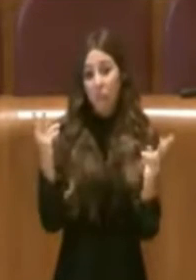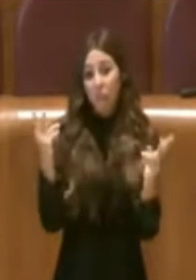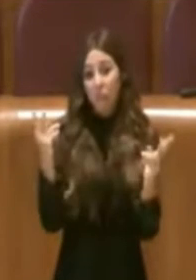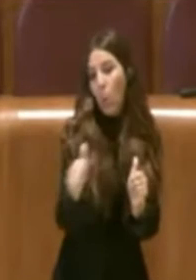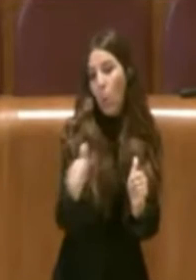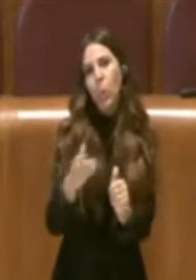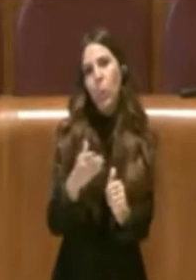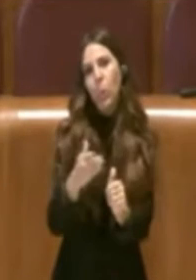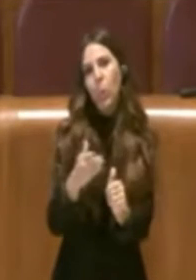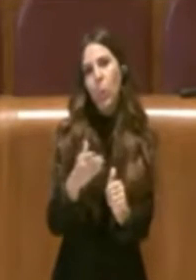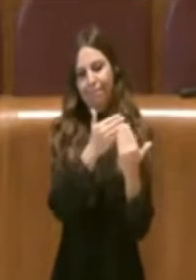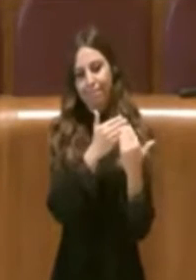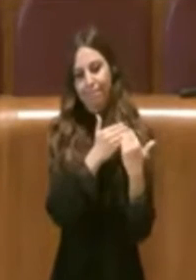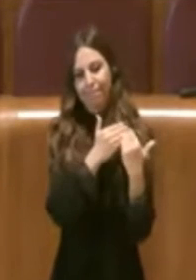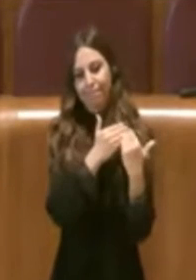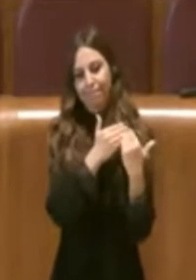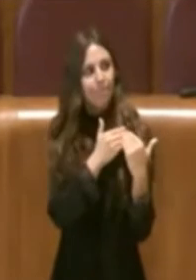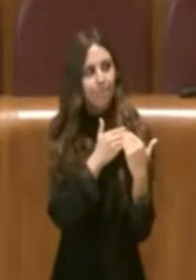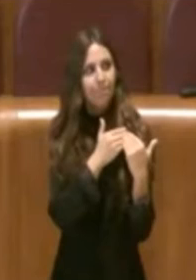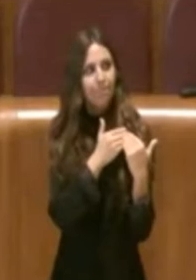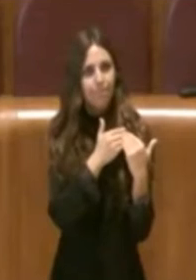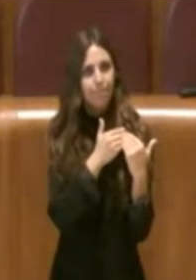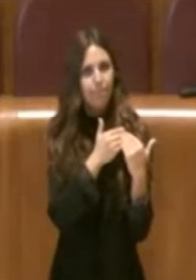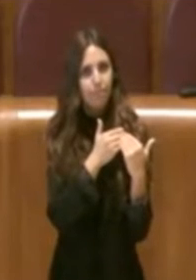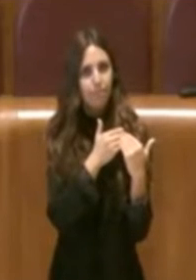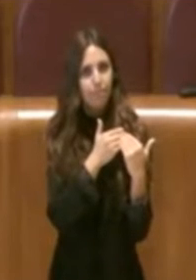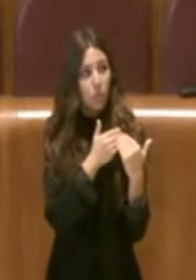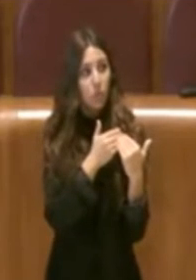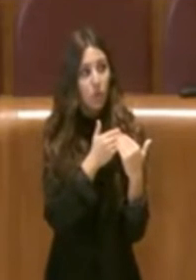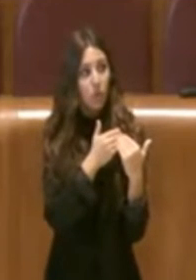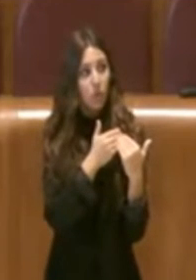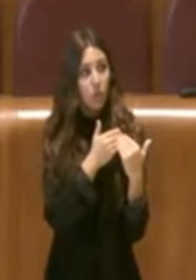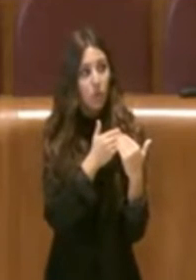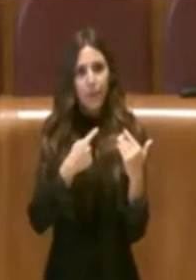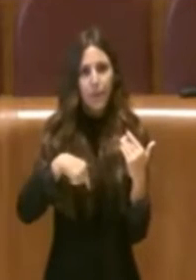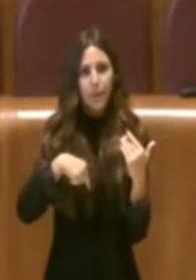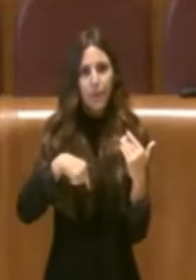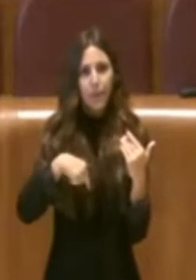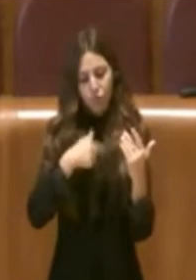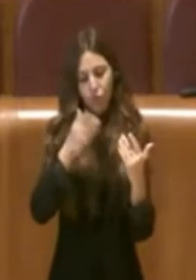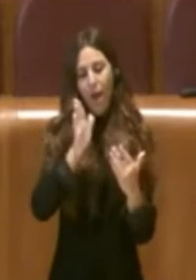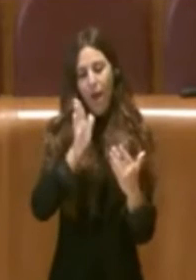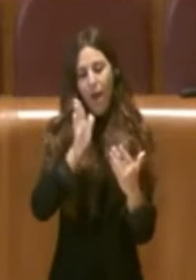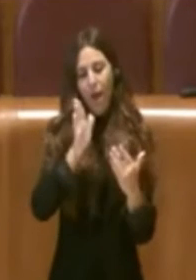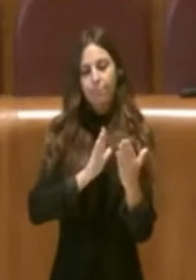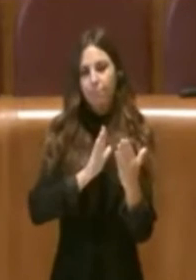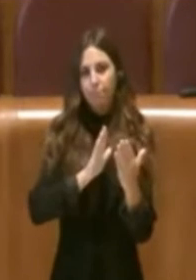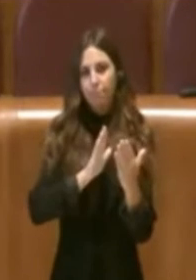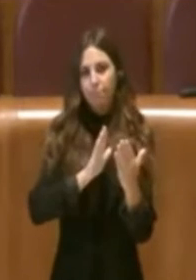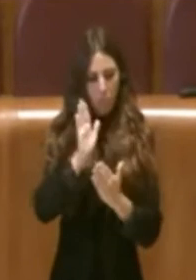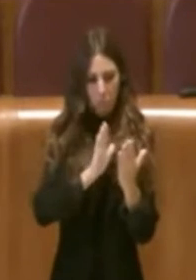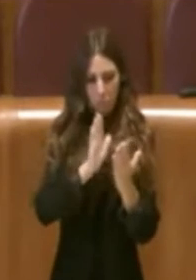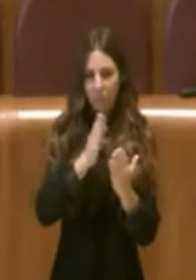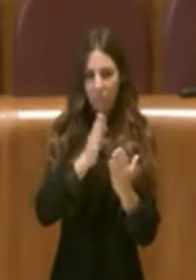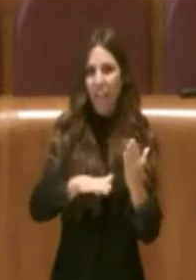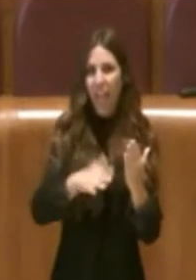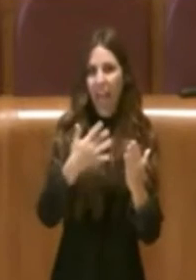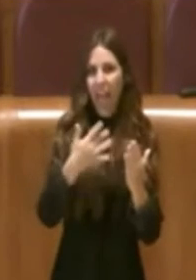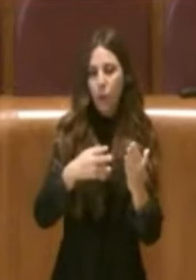responsabilità delle nostre azioni. Questa è una cosa che abbiamo evaso e affrontato proprio dal punto di vista